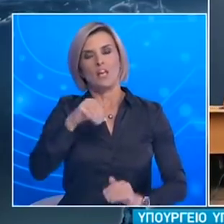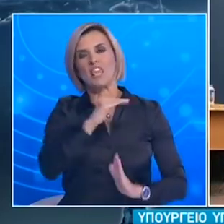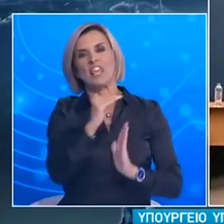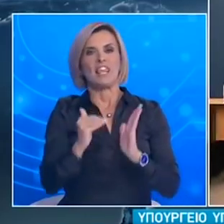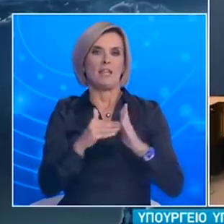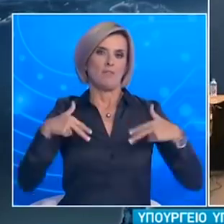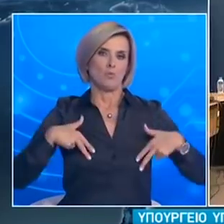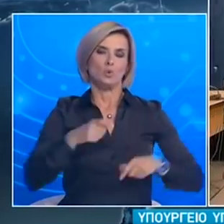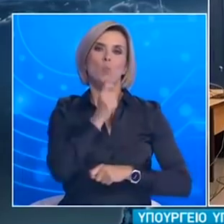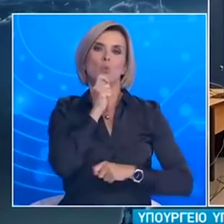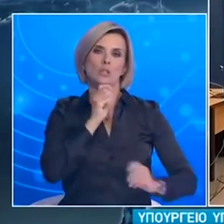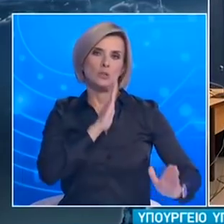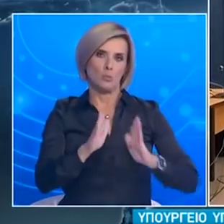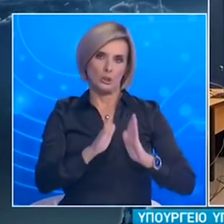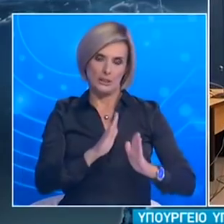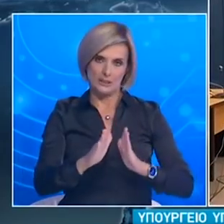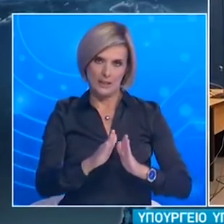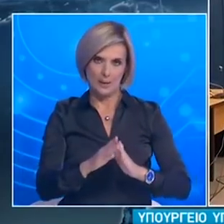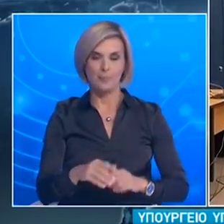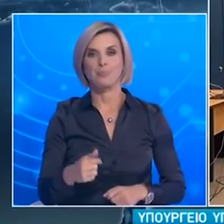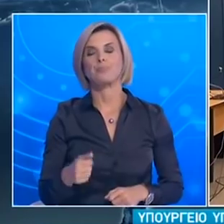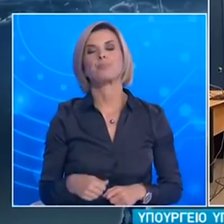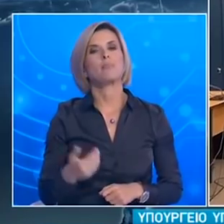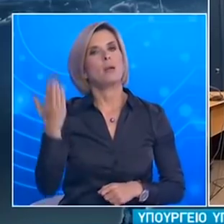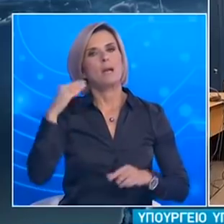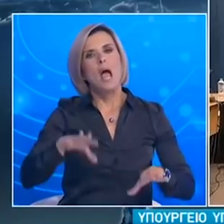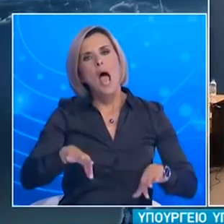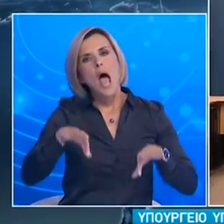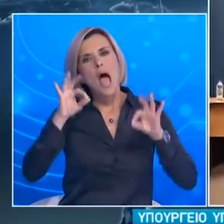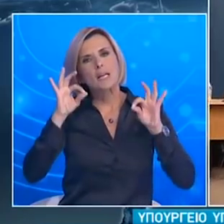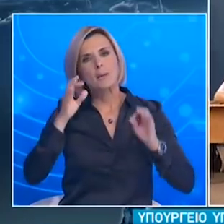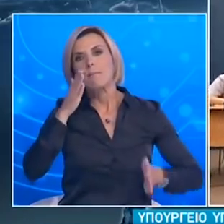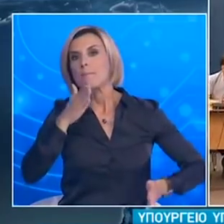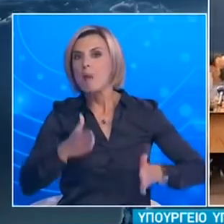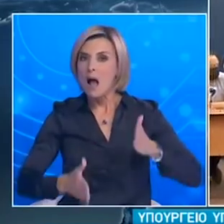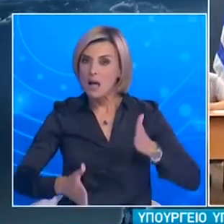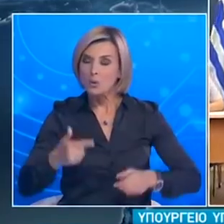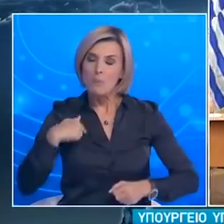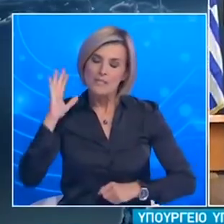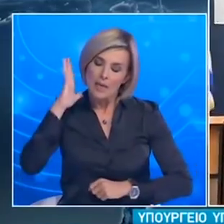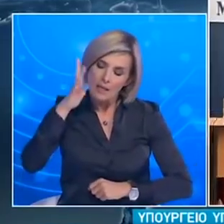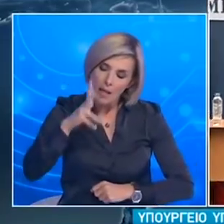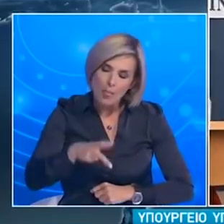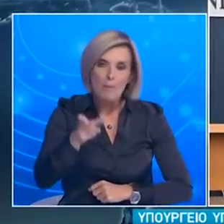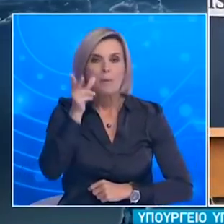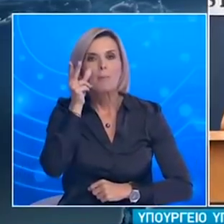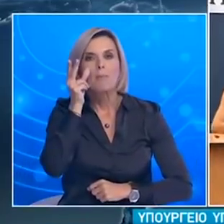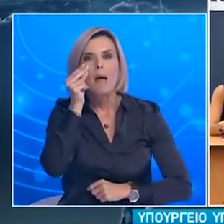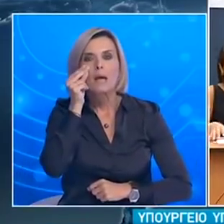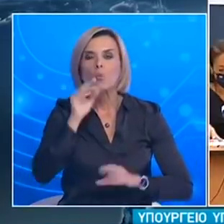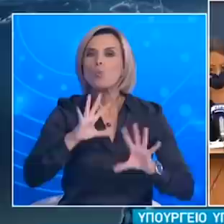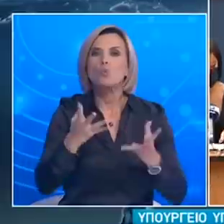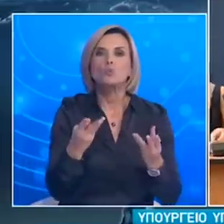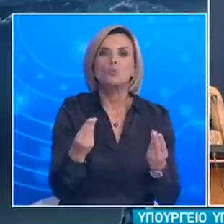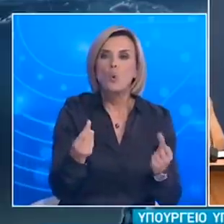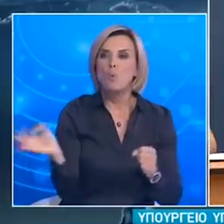Καλησπέρα σας από την πολιτική προστασία. Από την έναντυξη της πανδημίας όπως έχουμε πει παρακολουθούμε καθημερινά όλα τα δεδομένα και προσαρμόζουμε τη